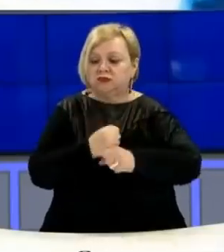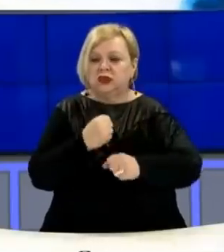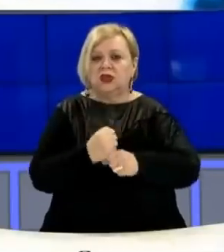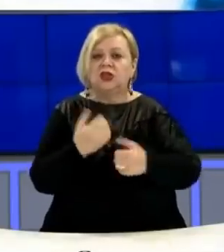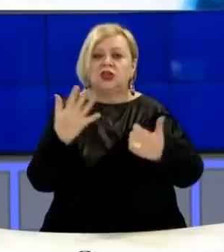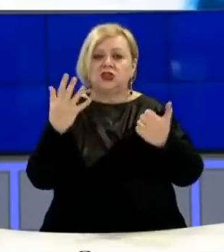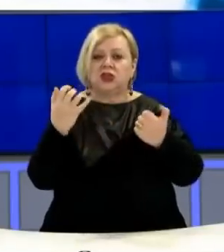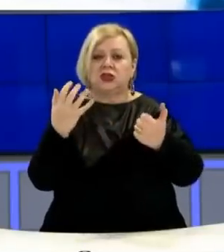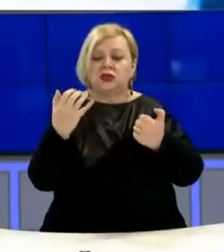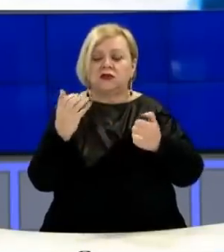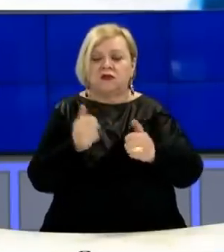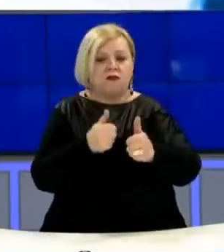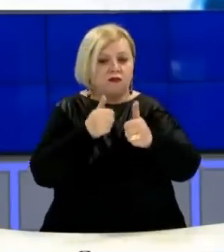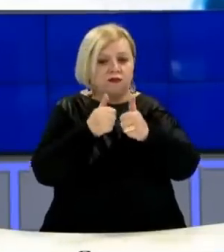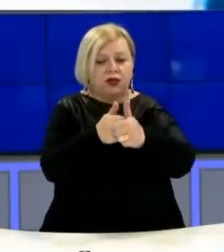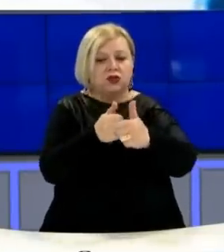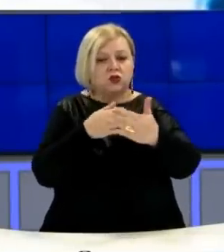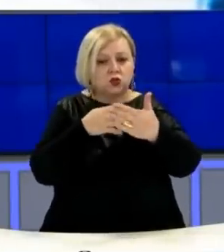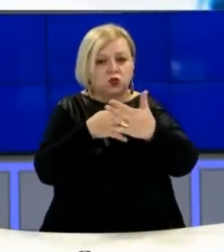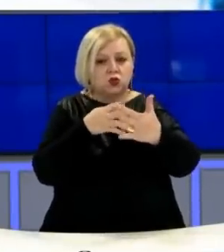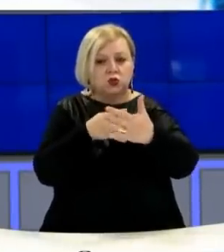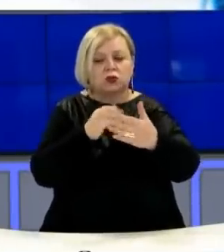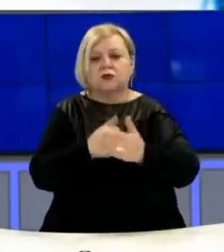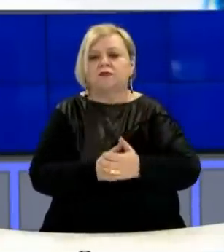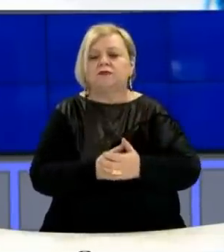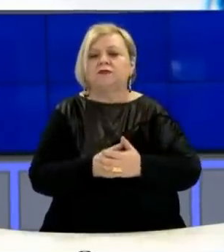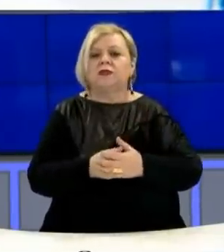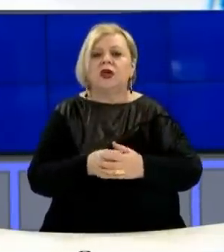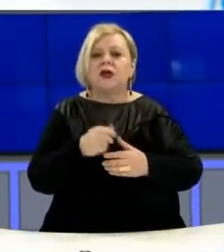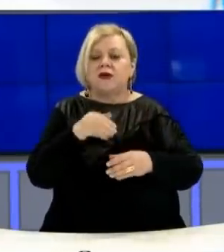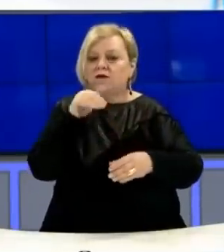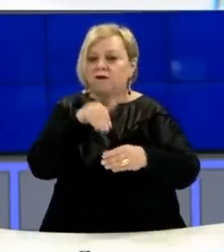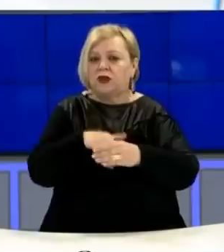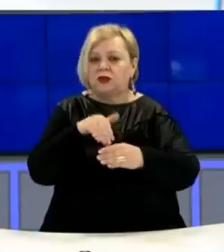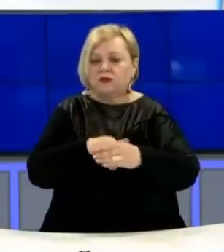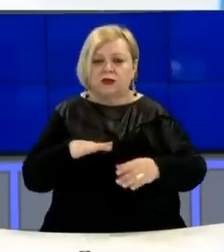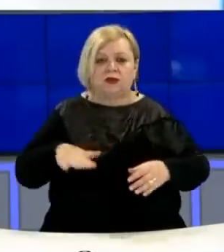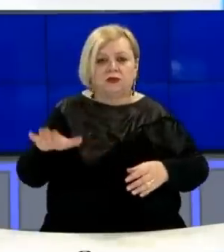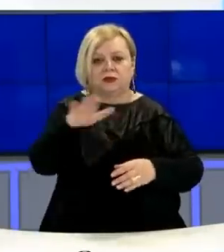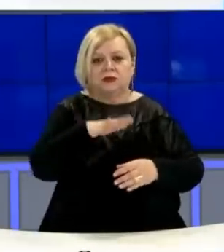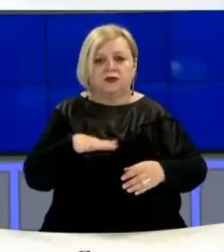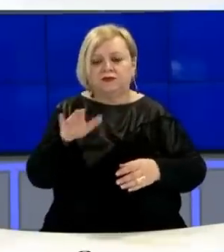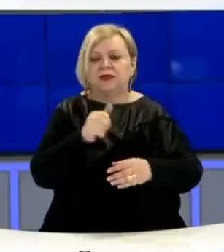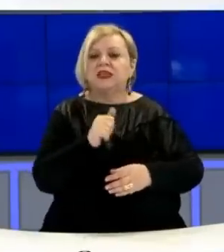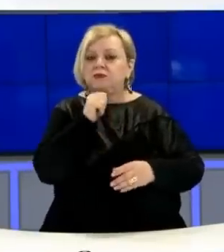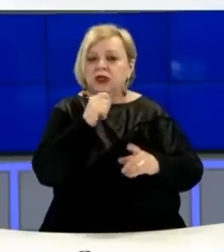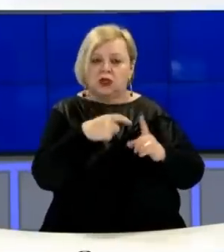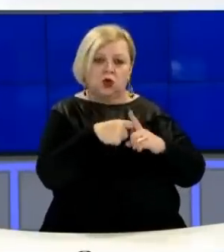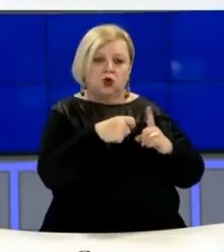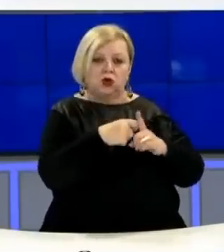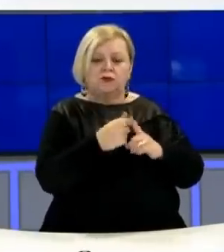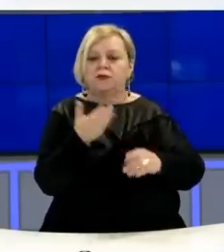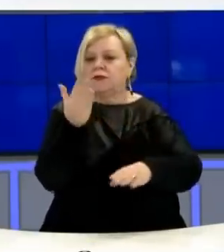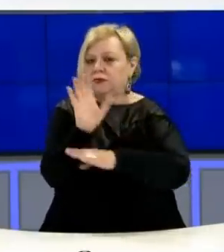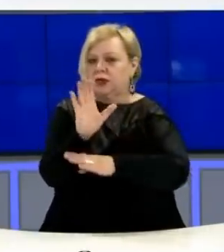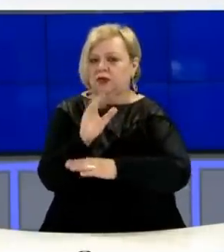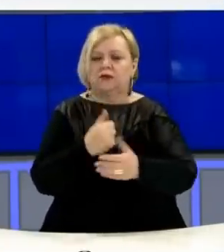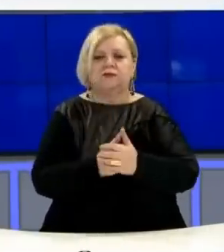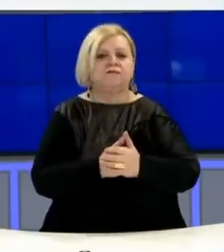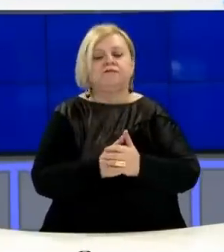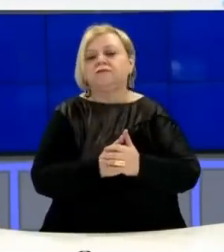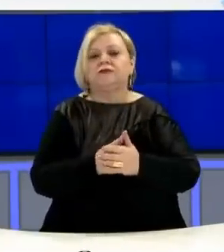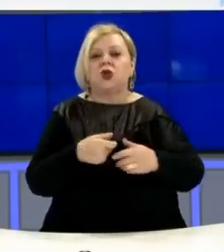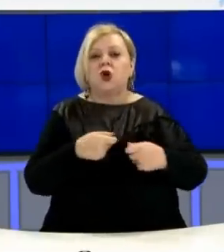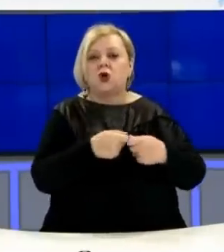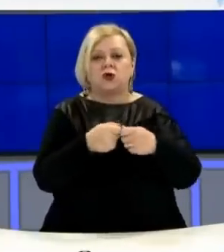600 vëzhguës, ku do të mbulojnë një të katërten e vendvotimeve në nivel vendi. Ismet Kryeziu, përfaqësus i demokracis në